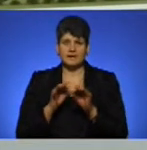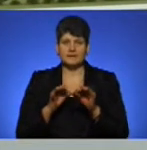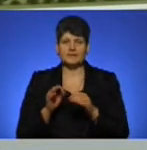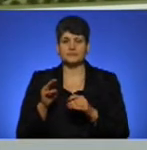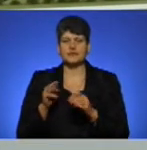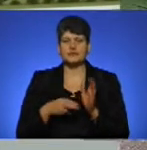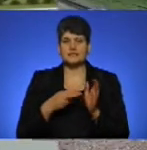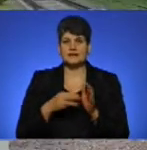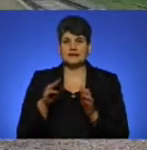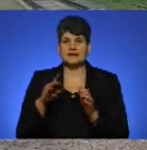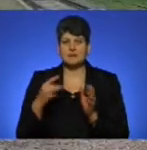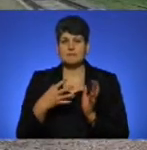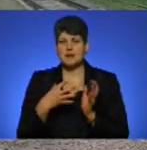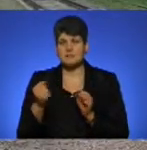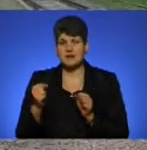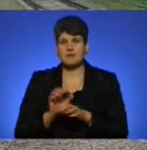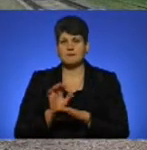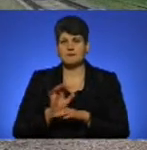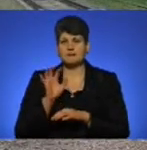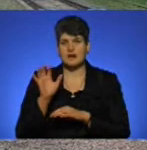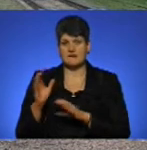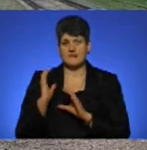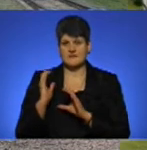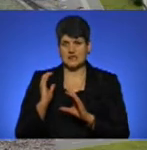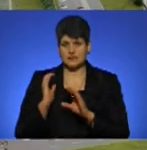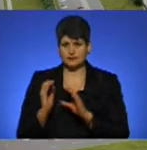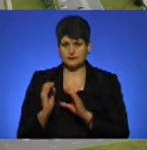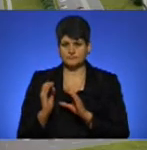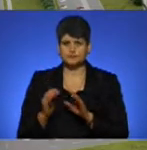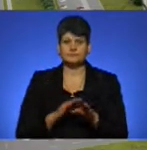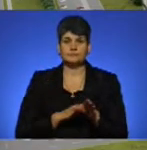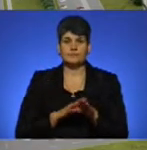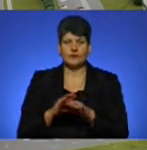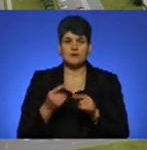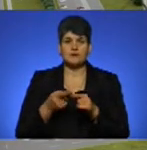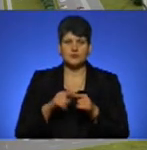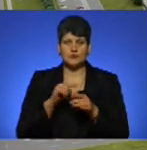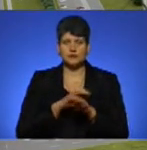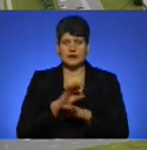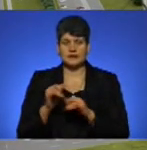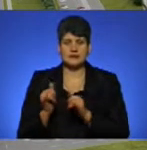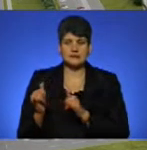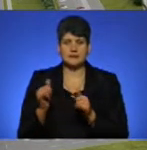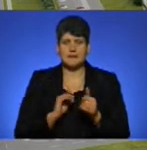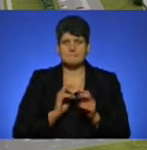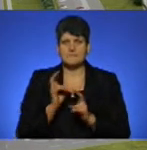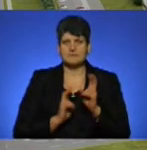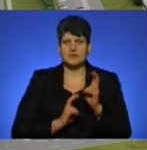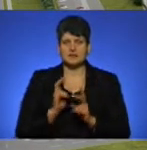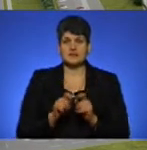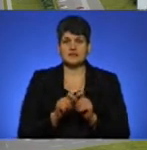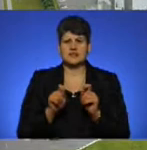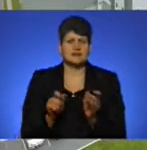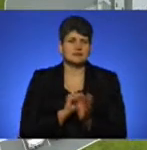терміналу з прийманням і відправленням вантажу. Реалізація вищевказаного проєкту забезпечить підприємству відкриття